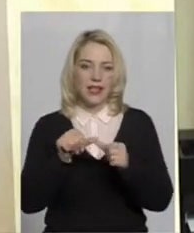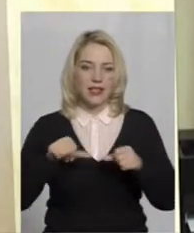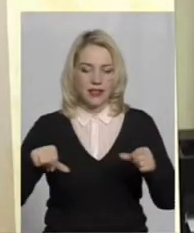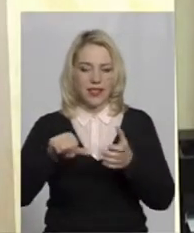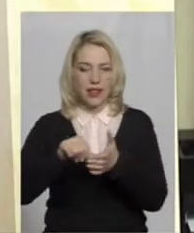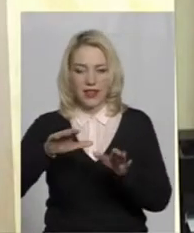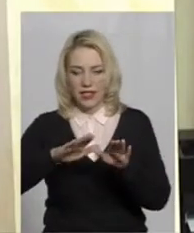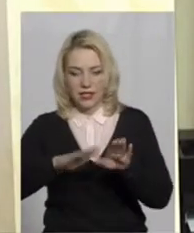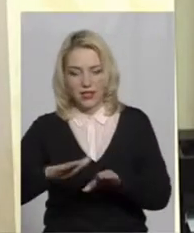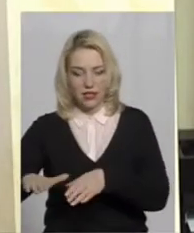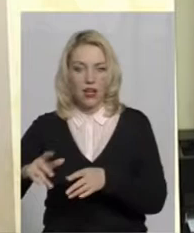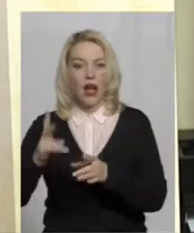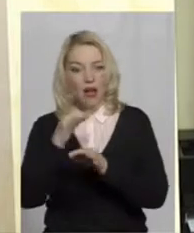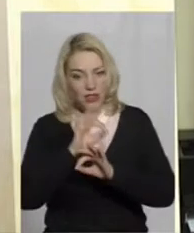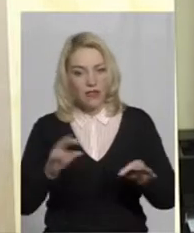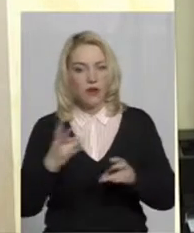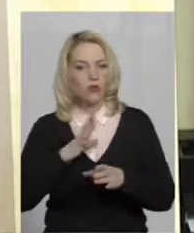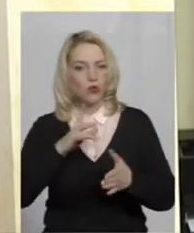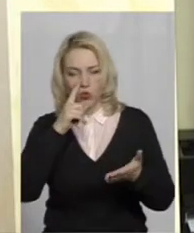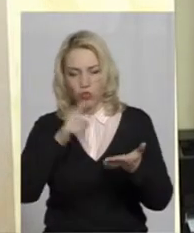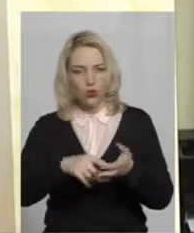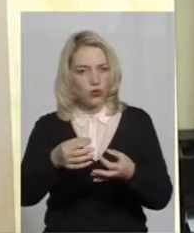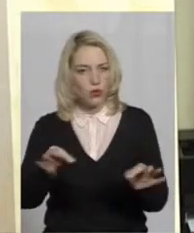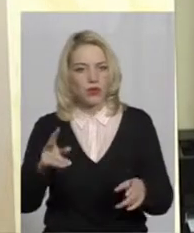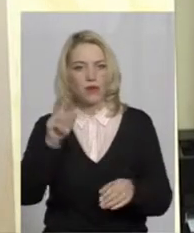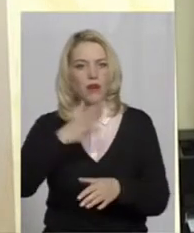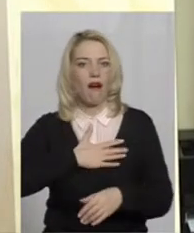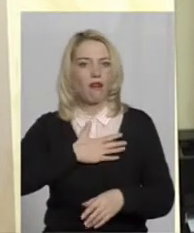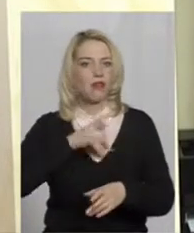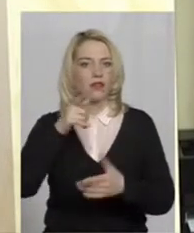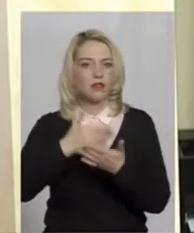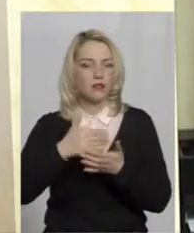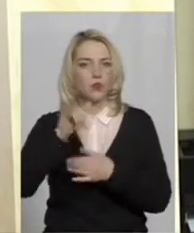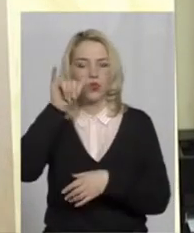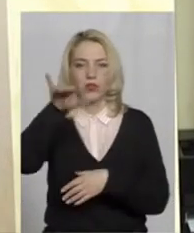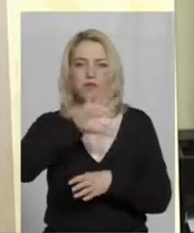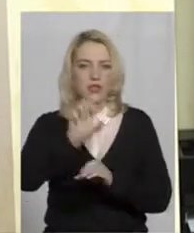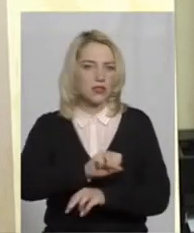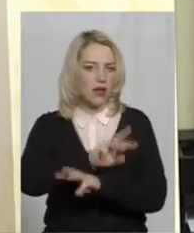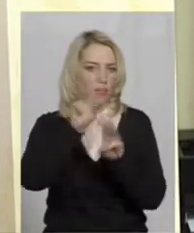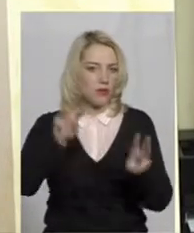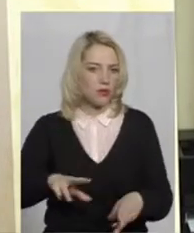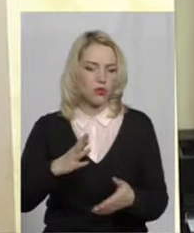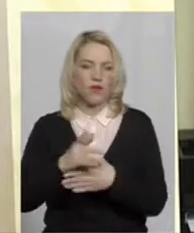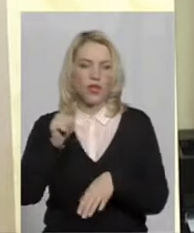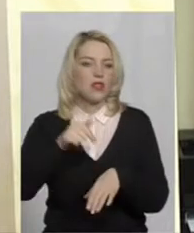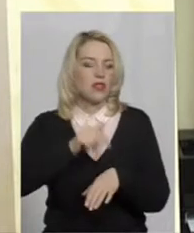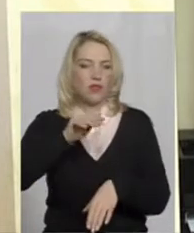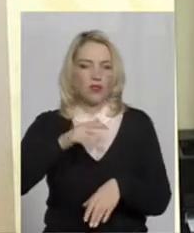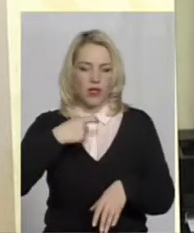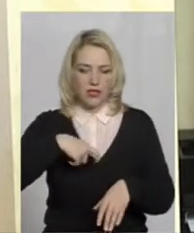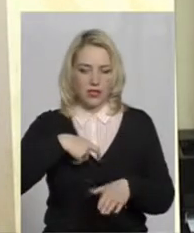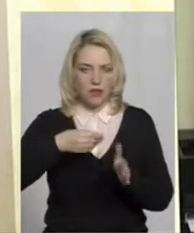Якщо брати Канаду, то там дійсно все забезпечено, вони майже не відчувають себе якими-то дискримінованими,